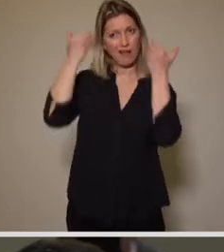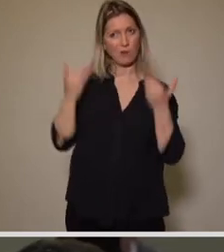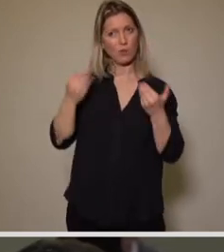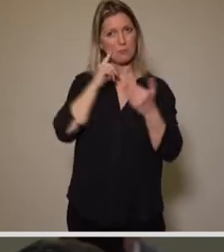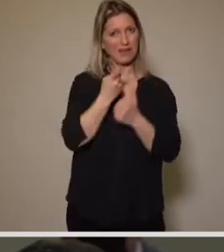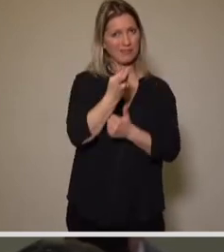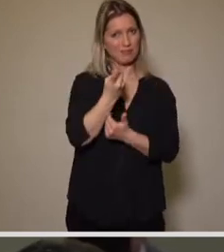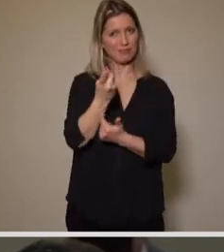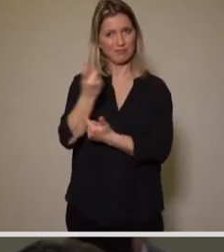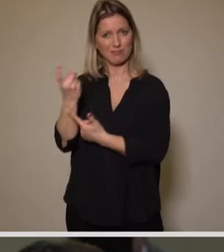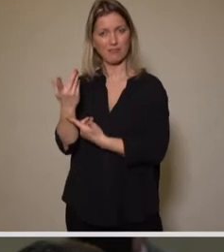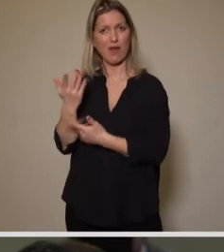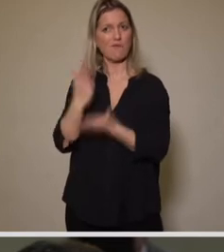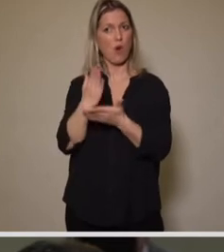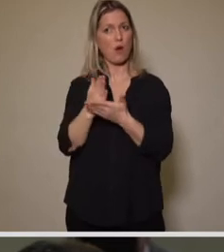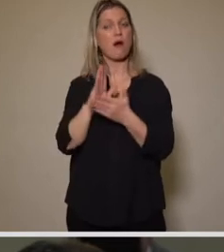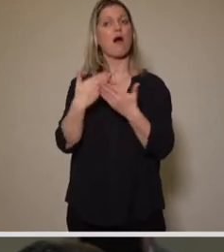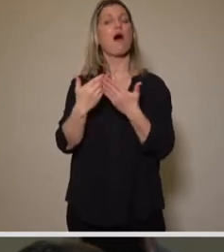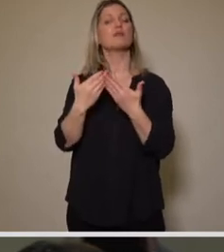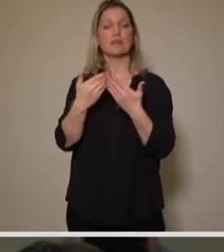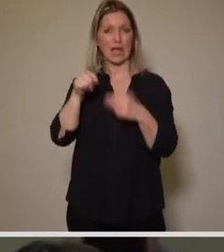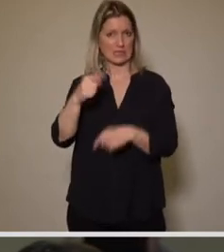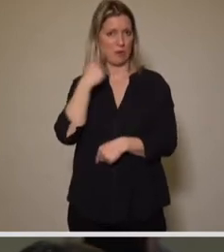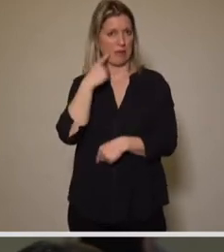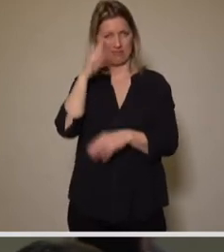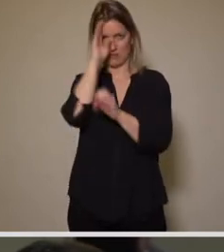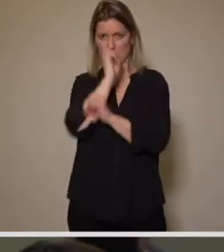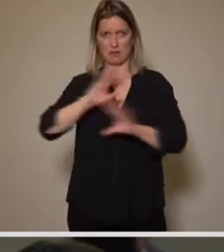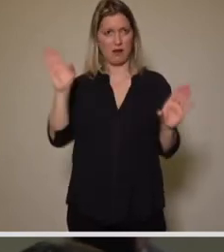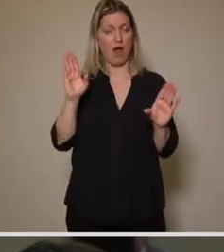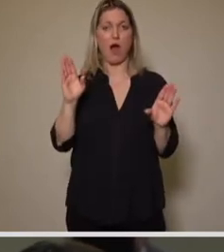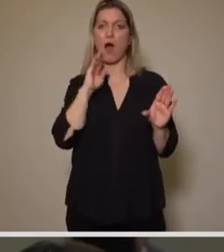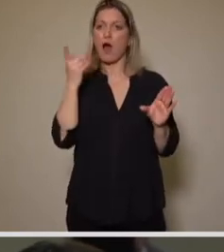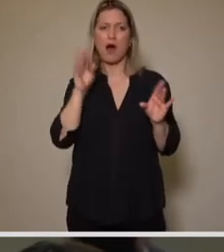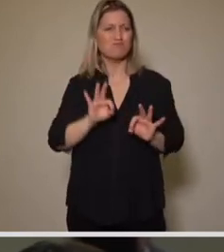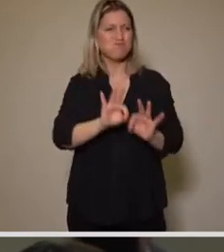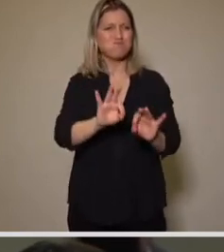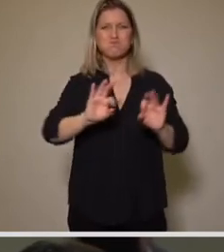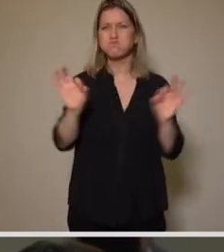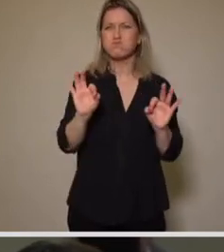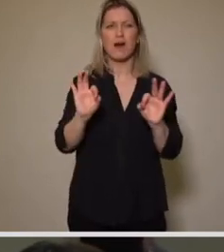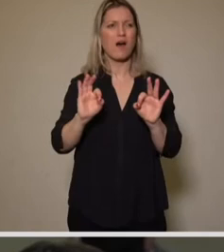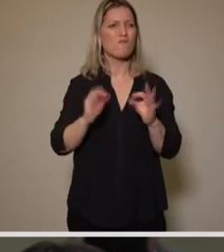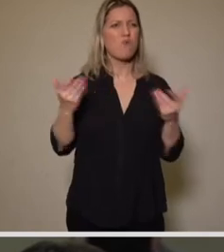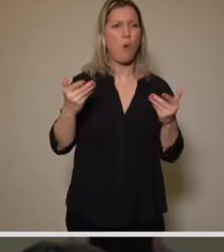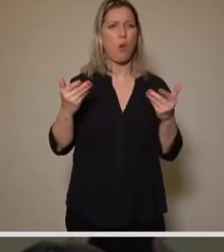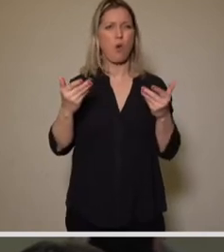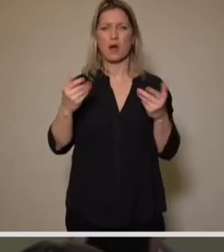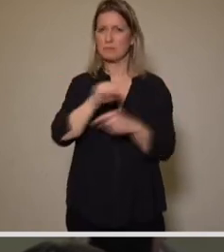so die derzeit nicht erkennbaren und eben noch in dem Vermutungsbereich liegenden